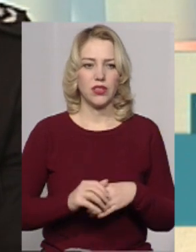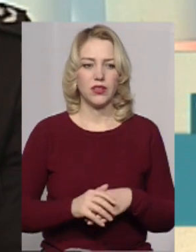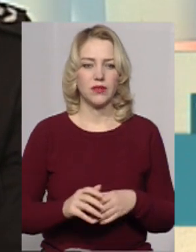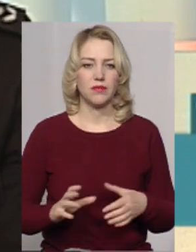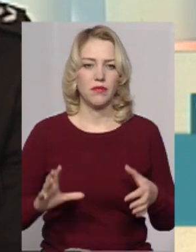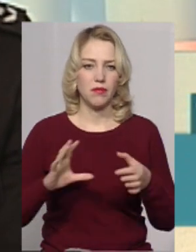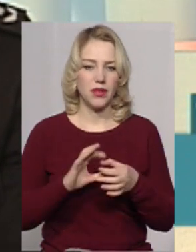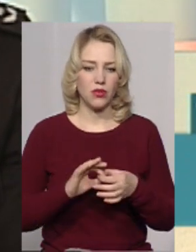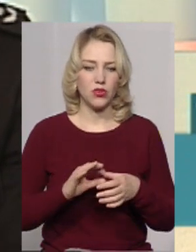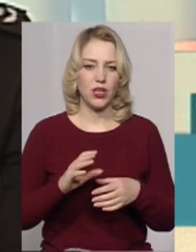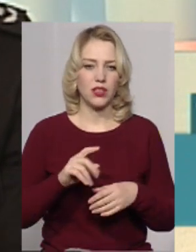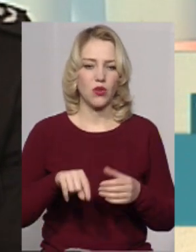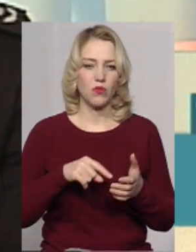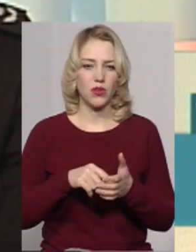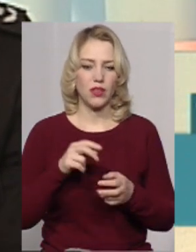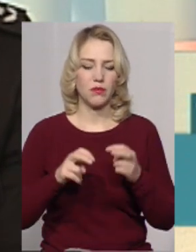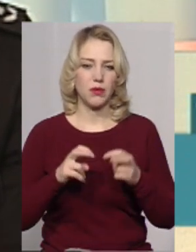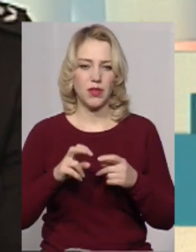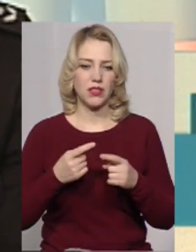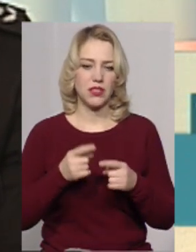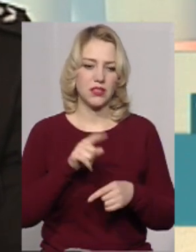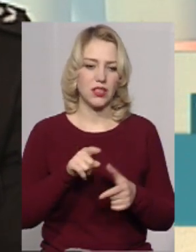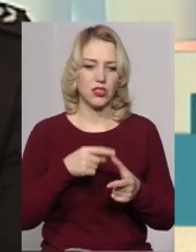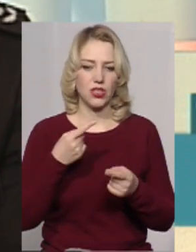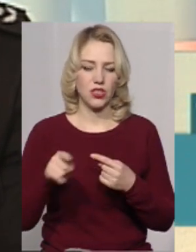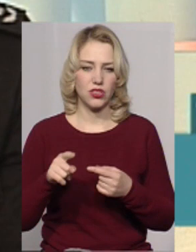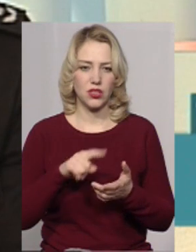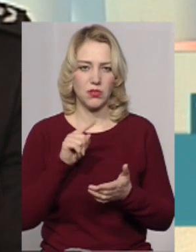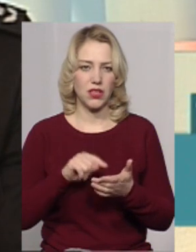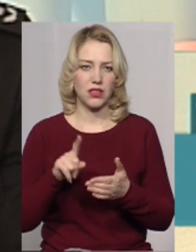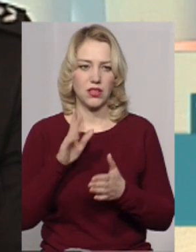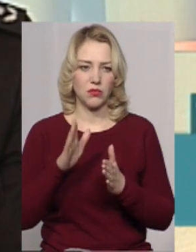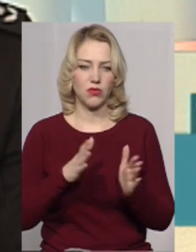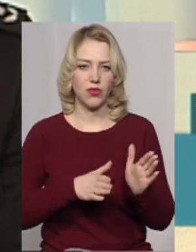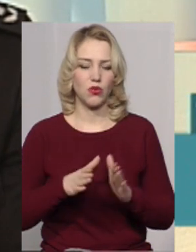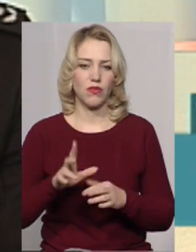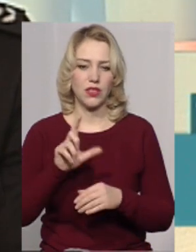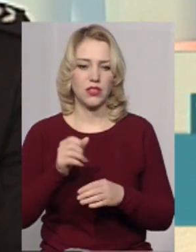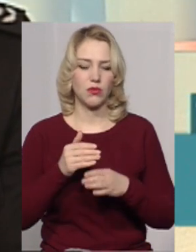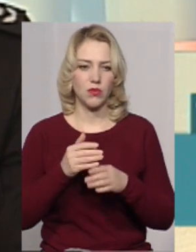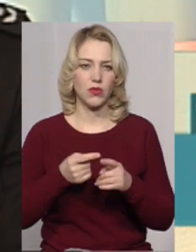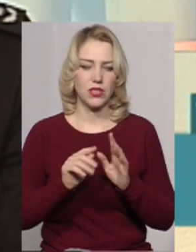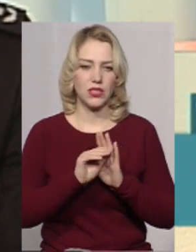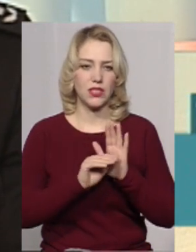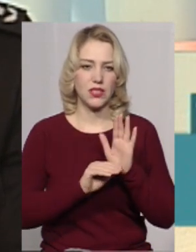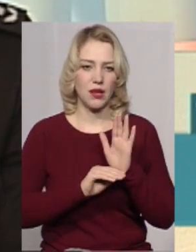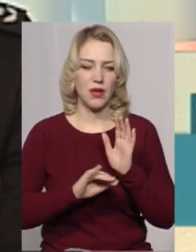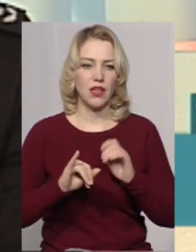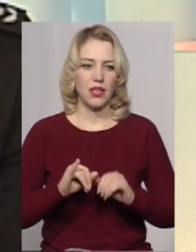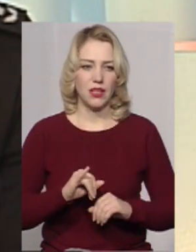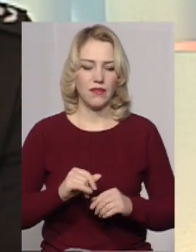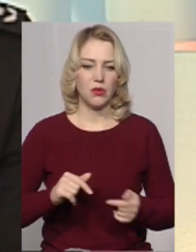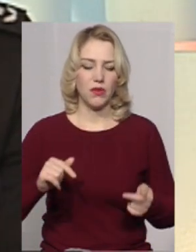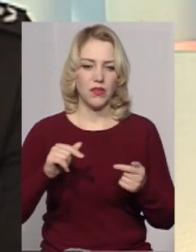підключати комунальні підприємства з тих ще інших питань, які будуть регулюватися до допомоги цієї системи. І,